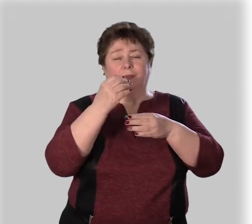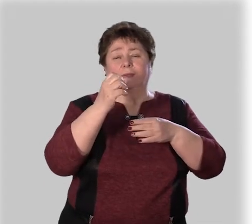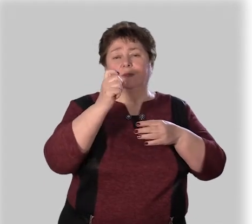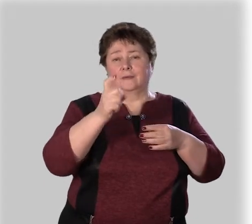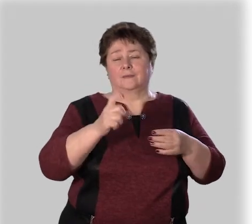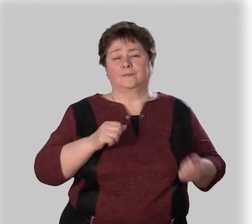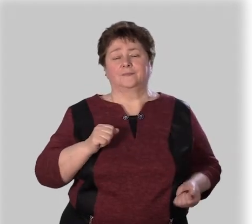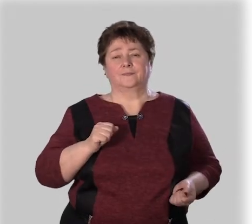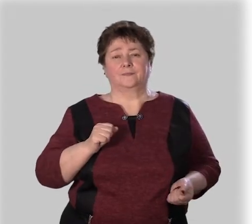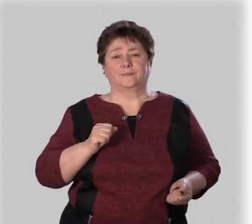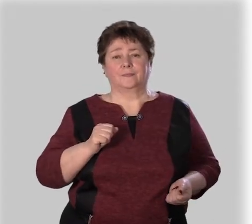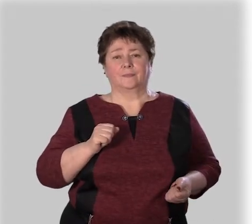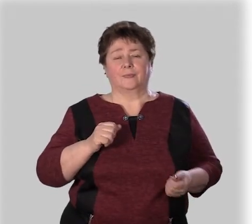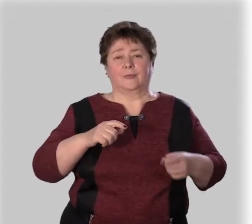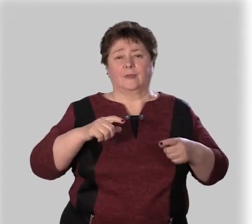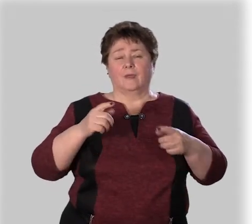Отредактируйте их.